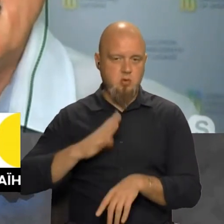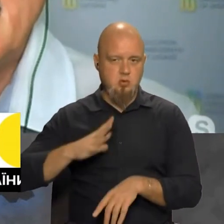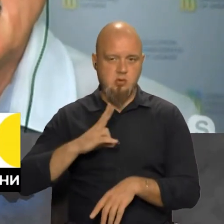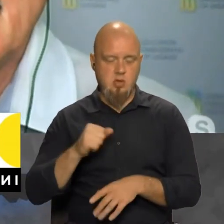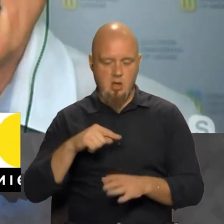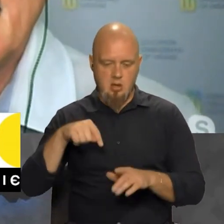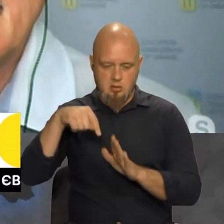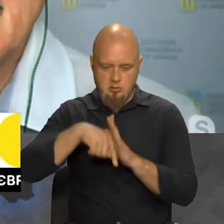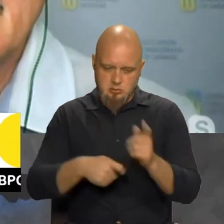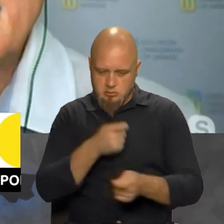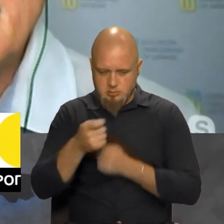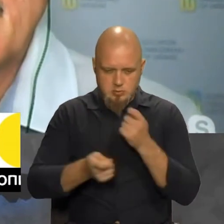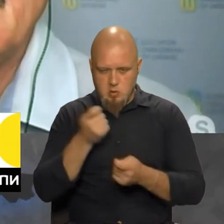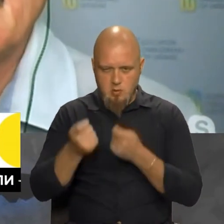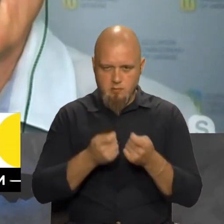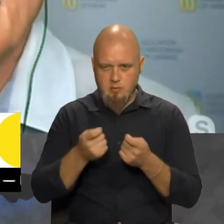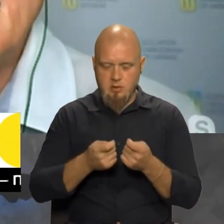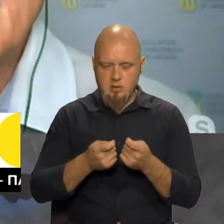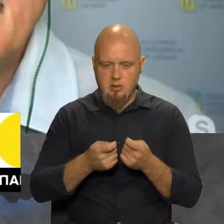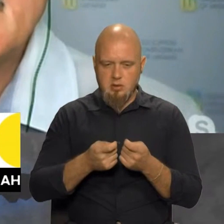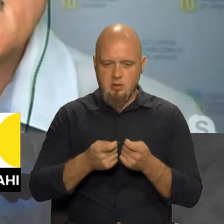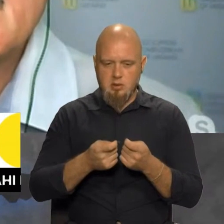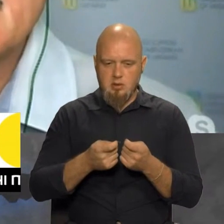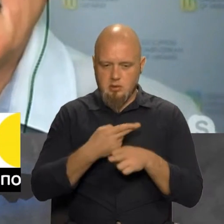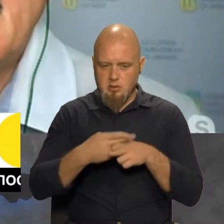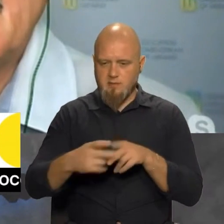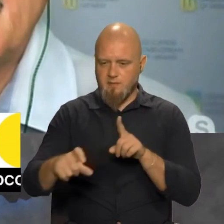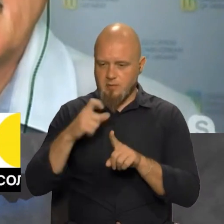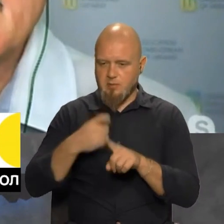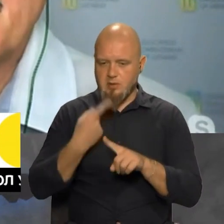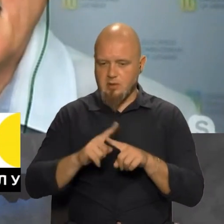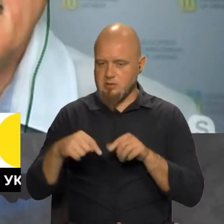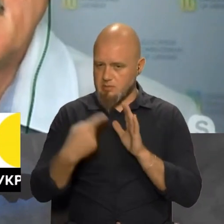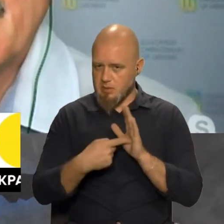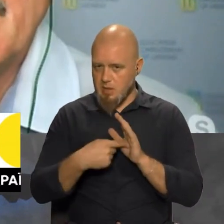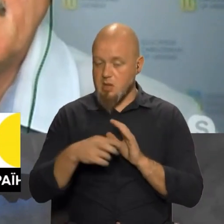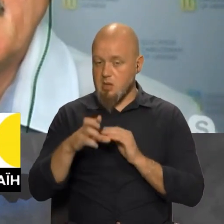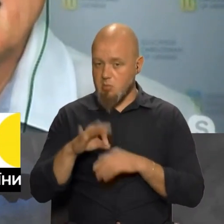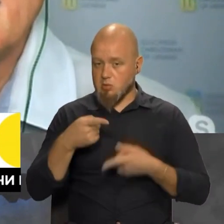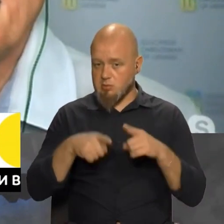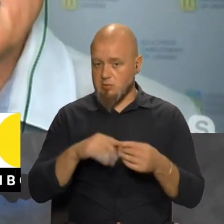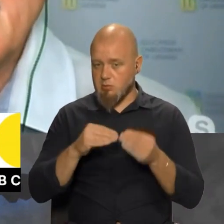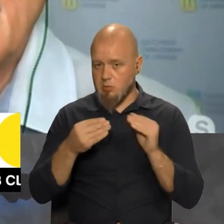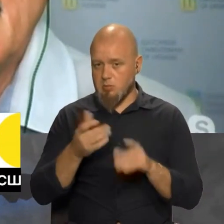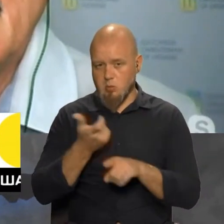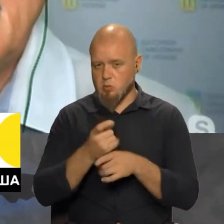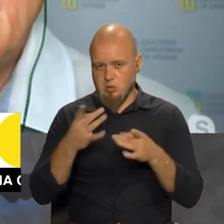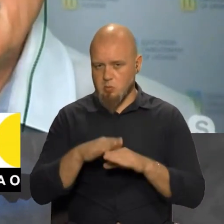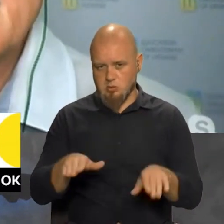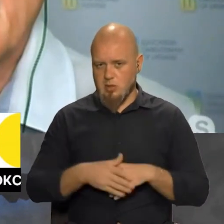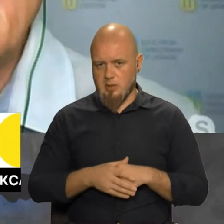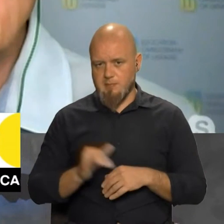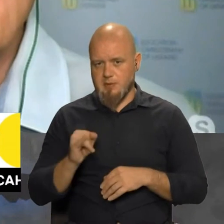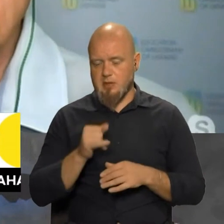змістовні, вичерпні відповіді на ці запитання, бо насправді проблема дуже непроста.